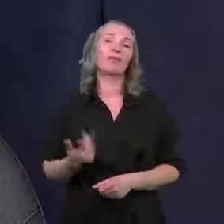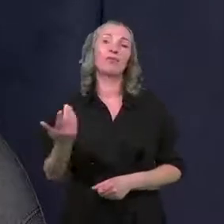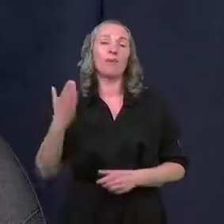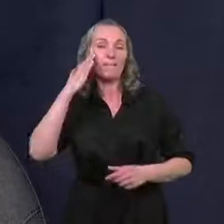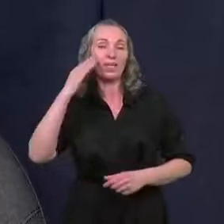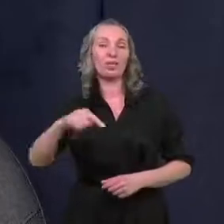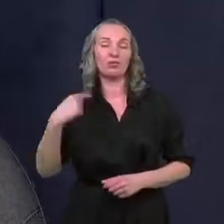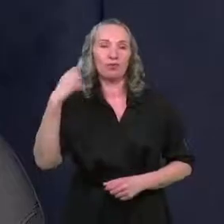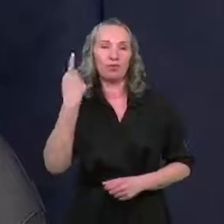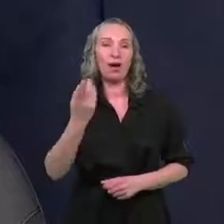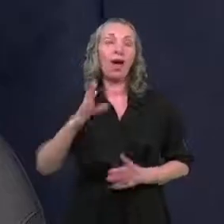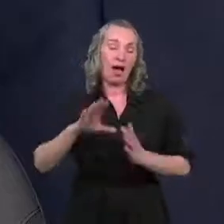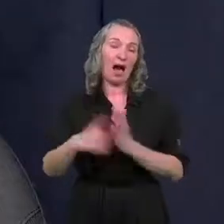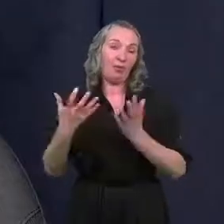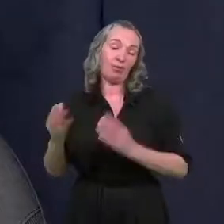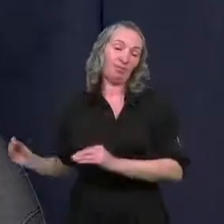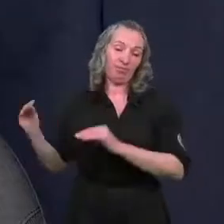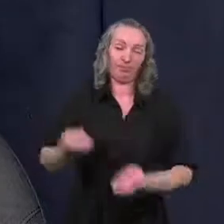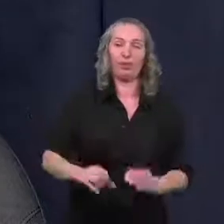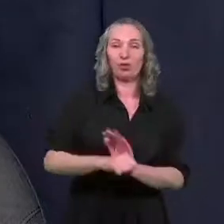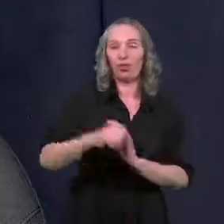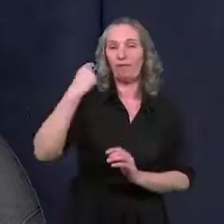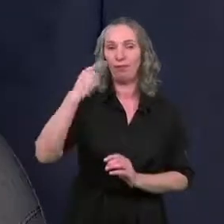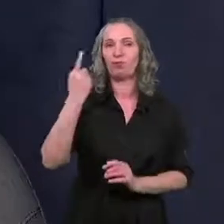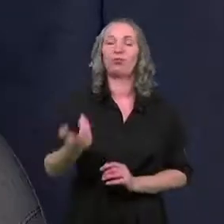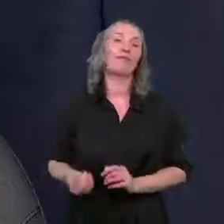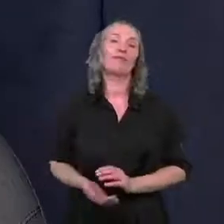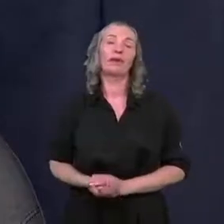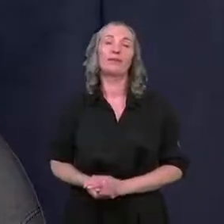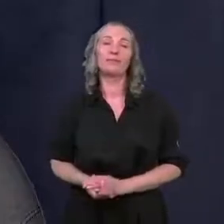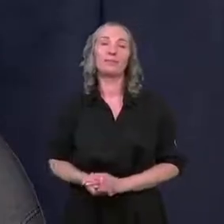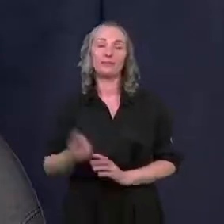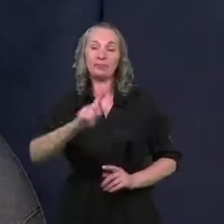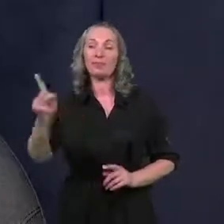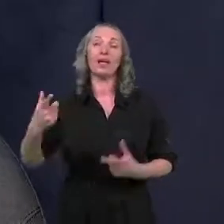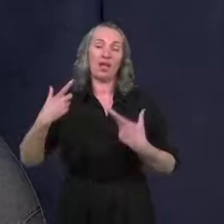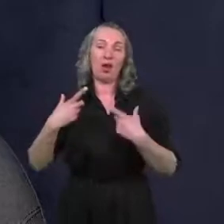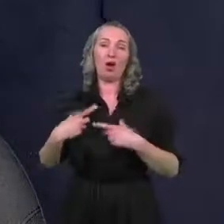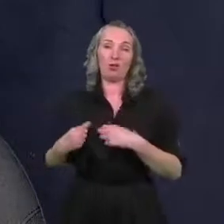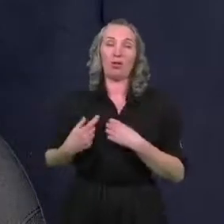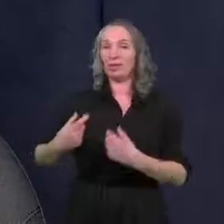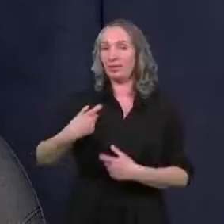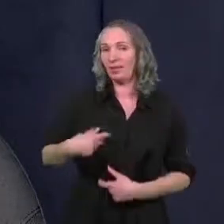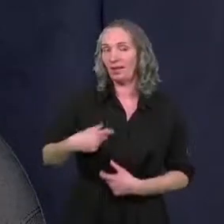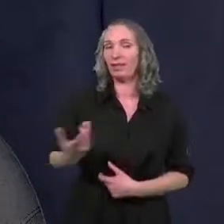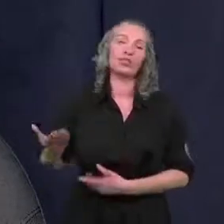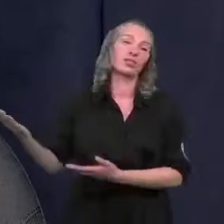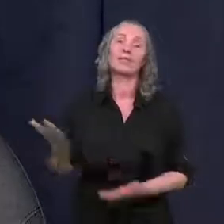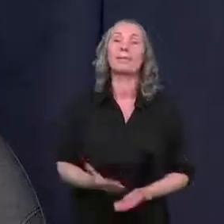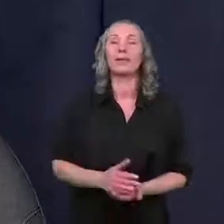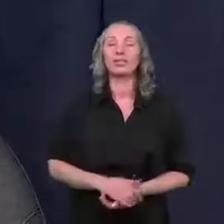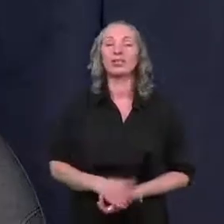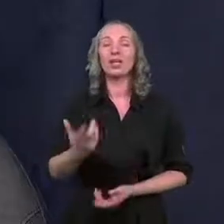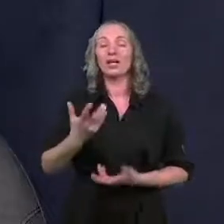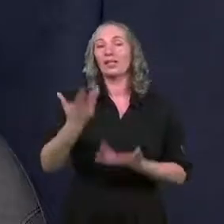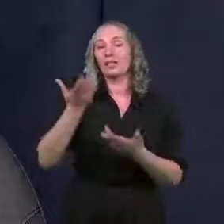Mieszkają we Włocławku albo przynajmniej będą chciały się do Włocławka przeprowadzić. Takie osoby będziemy serdecznie zapraszać.